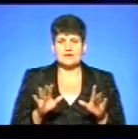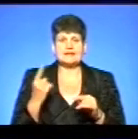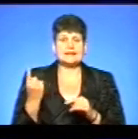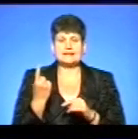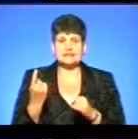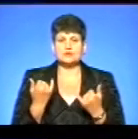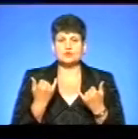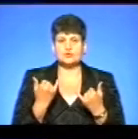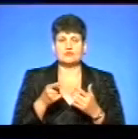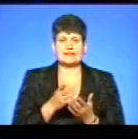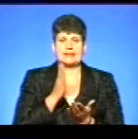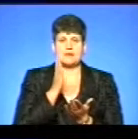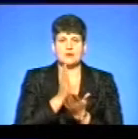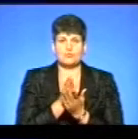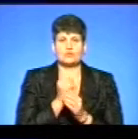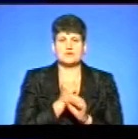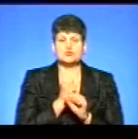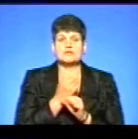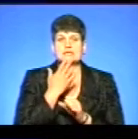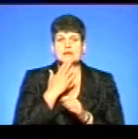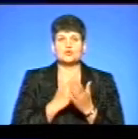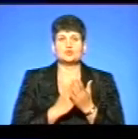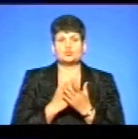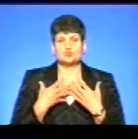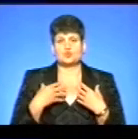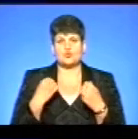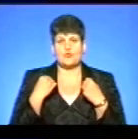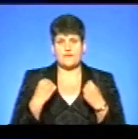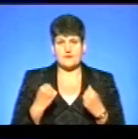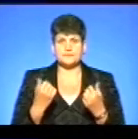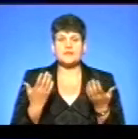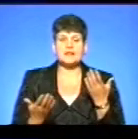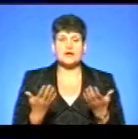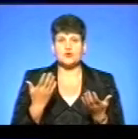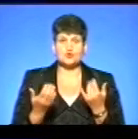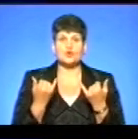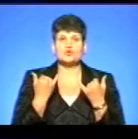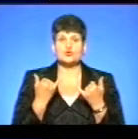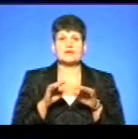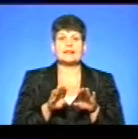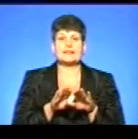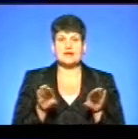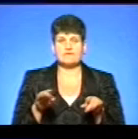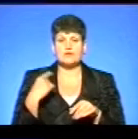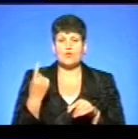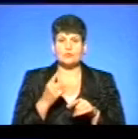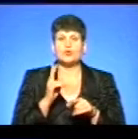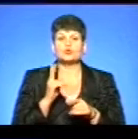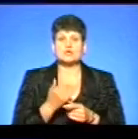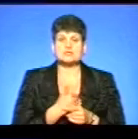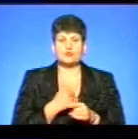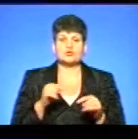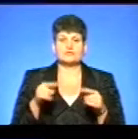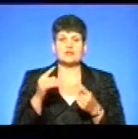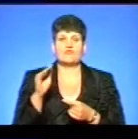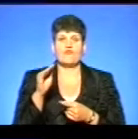сьогодні, вони напряму працюють з Національною службою здоров'я. Тобто, якщо сьогодні на рівні області хтось захоче створити